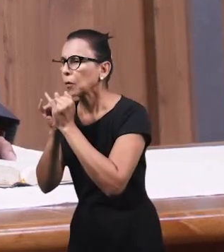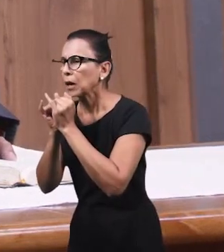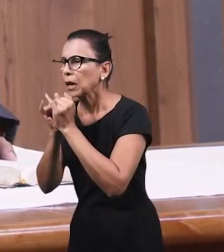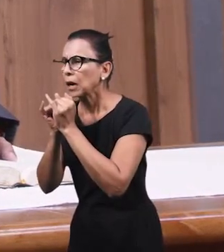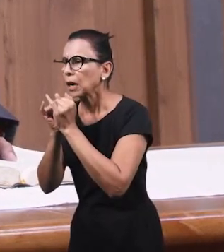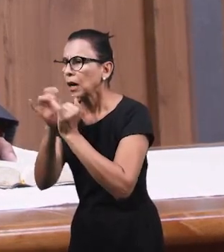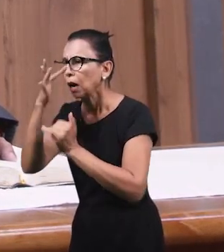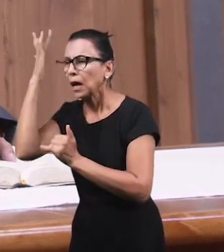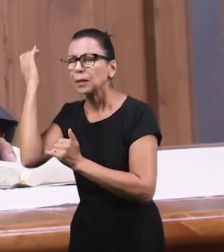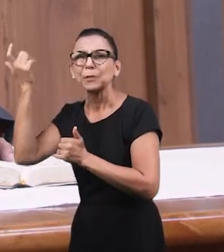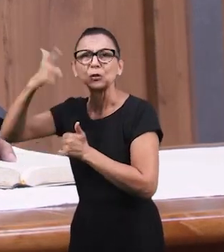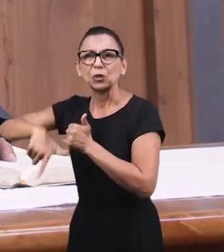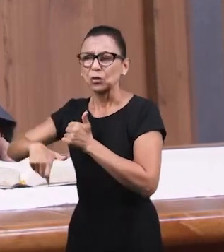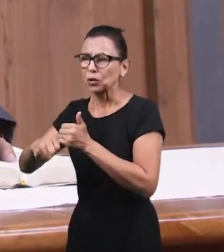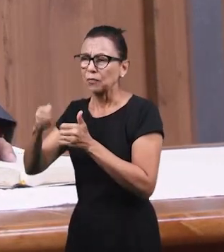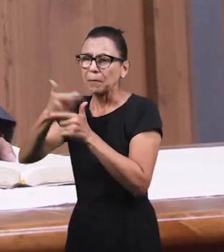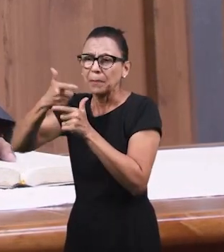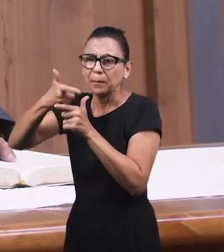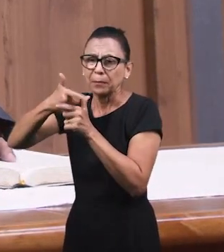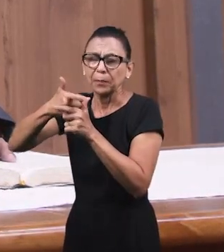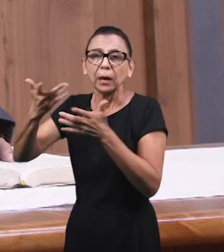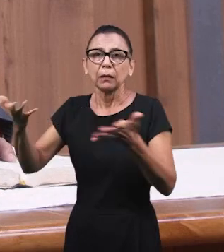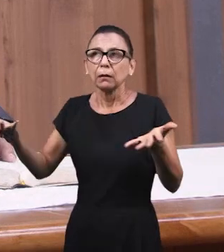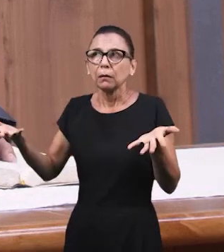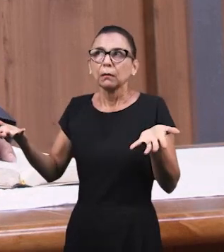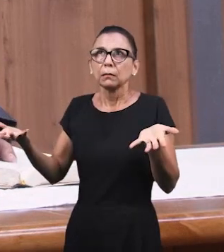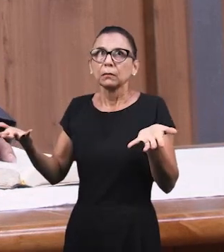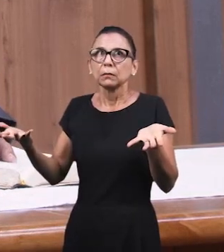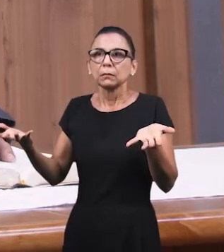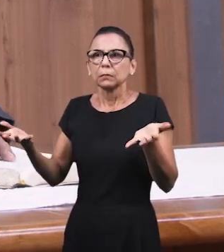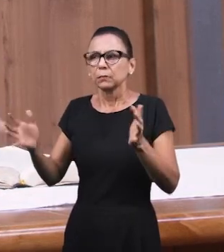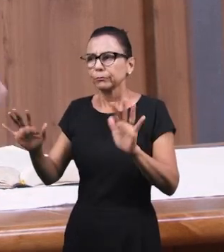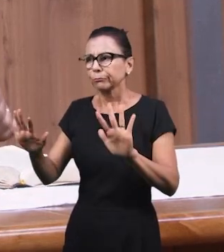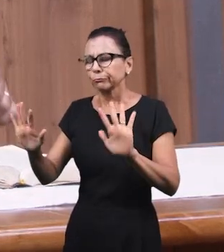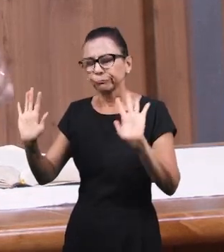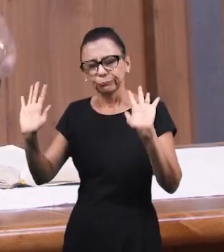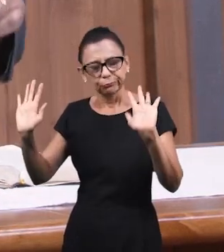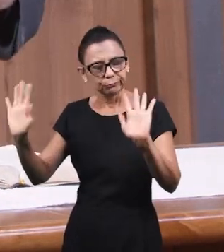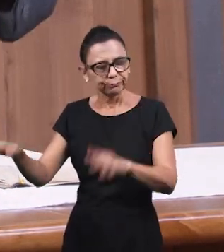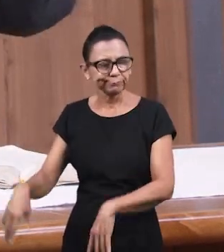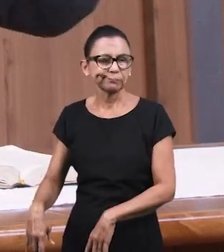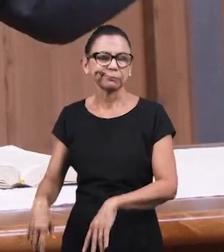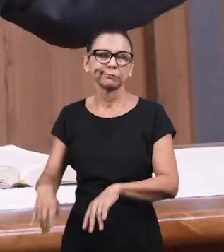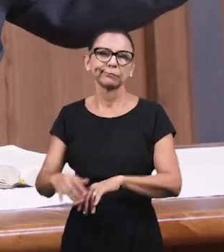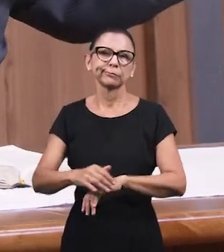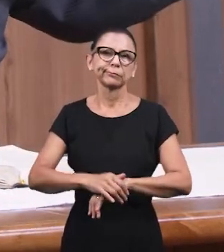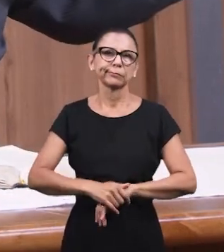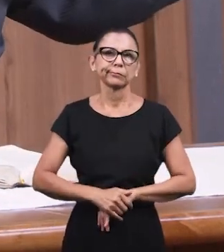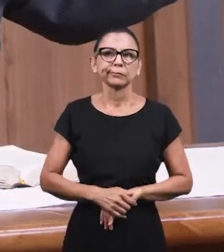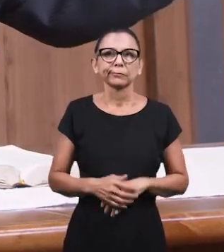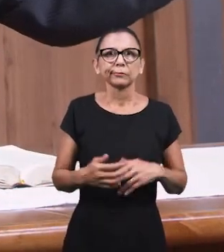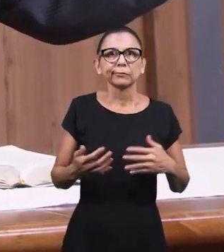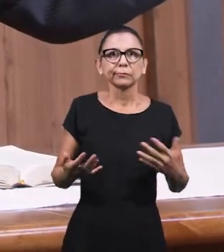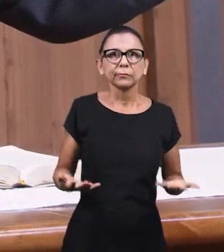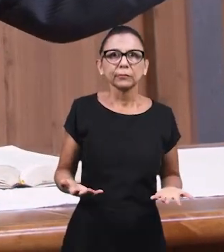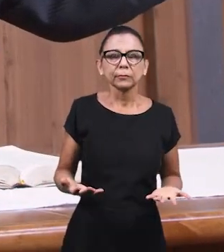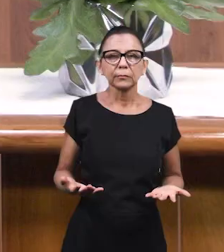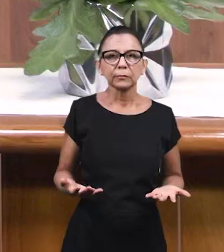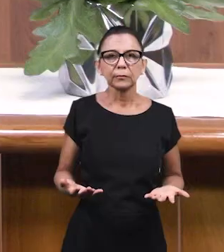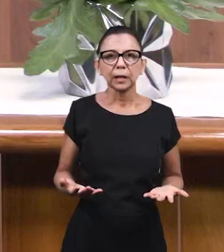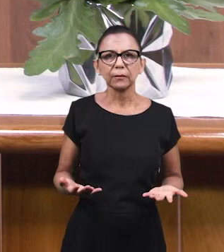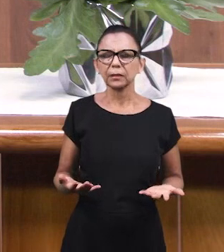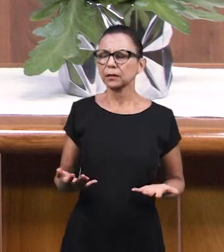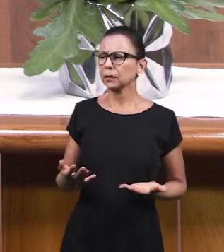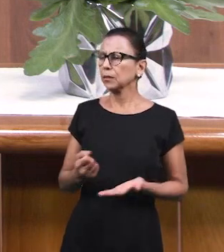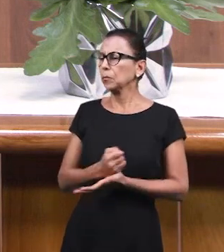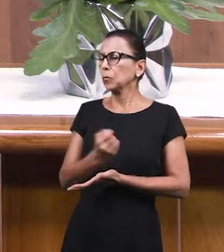атакует – а ты мне так сделал, вот так сделал. Послушай, тебя простили, прости тоже. Это будет благо для тебя и для того,